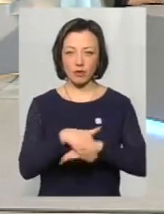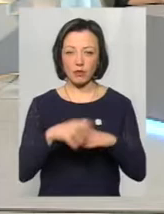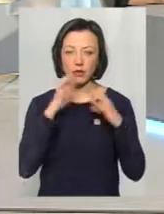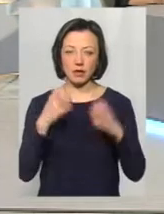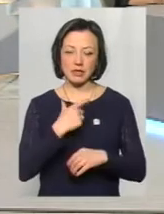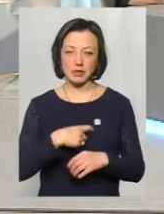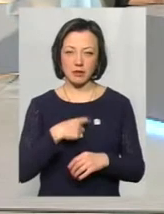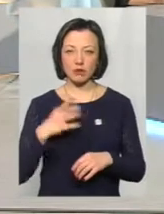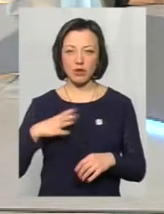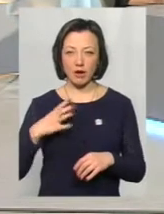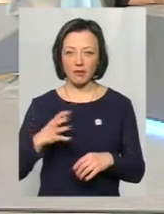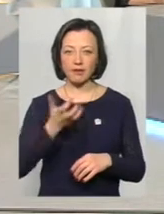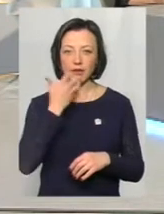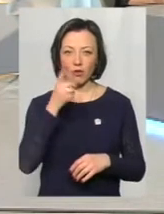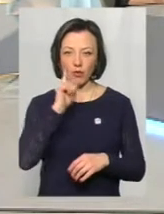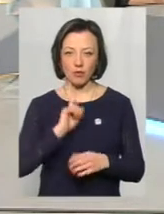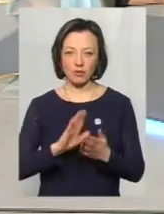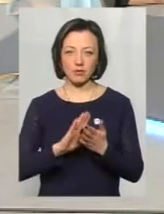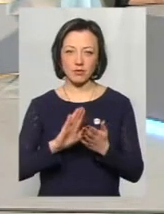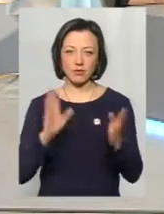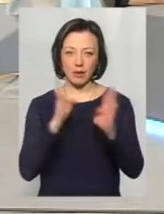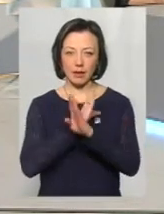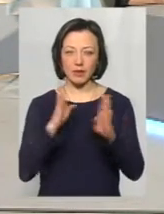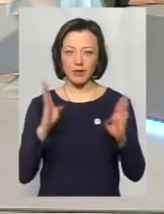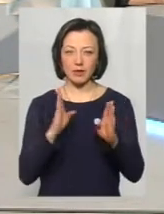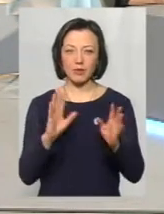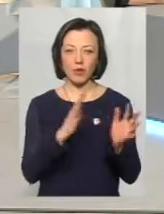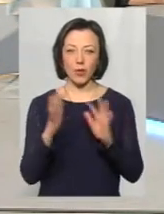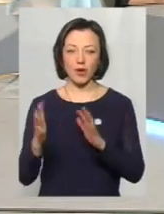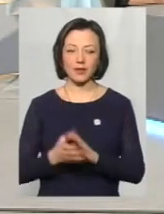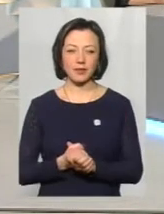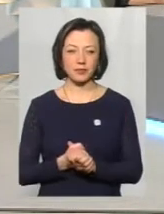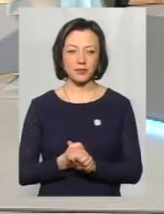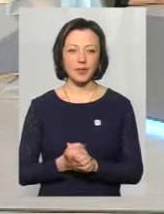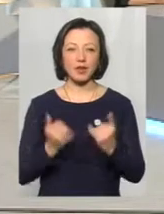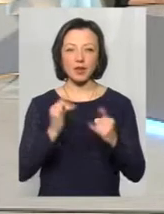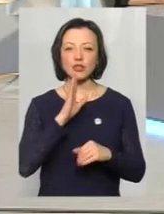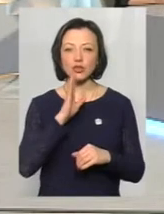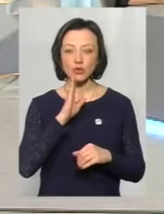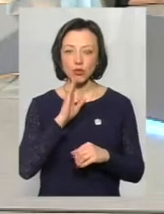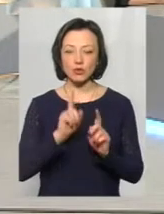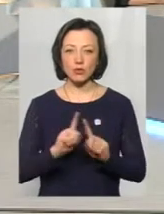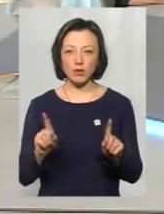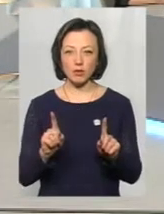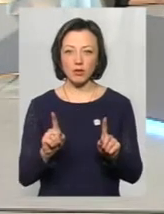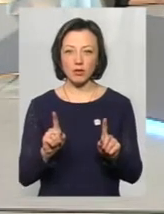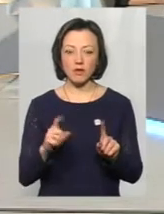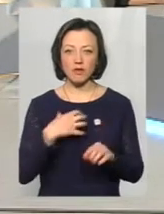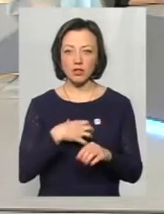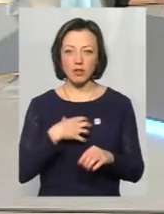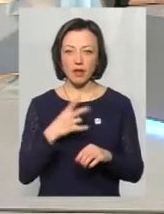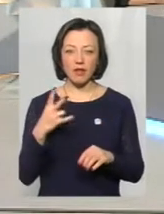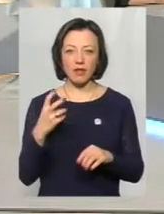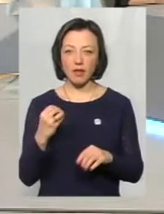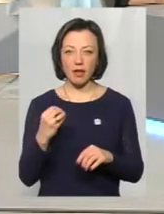берегти себе, чекати більш комфортної температури для прогулянки. Гулянки. Для жінок особливо важливо не